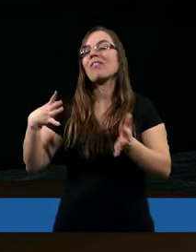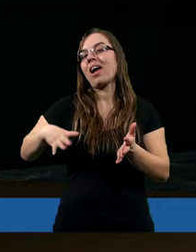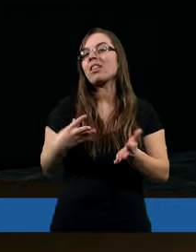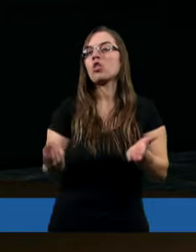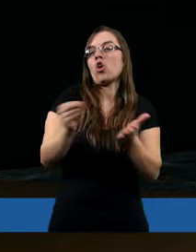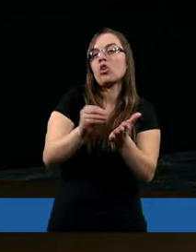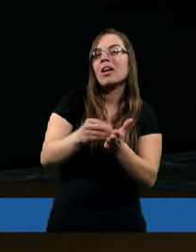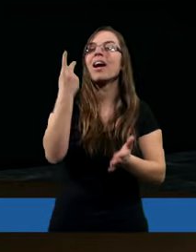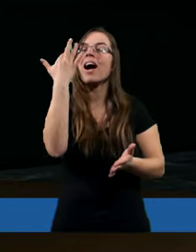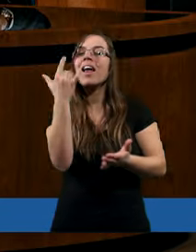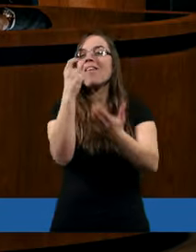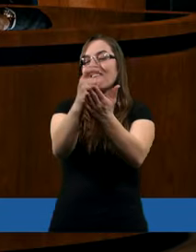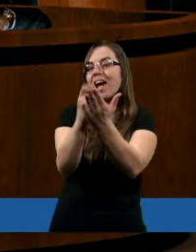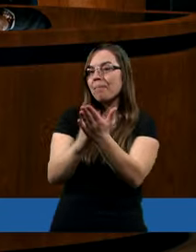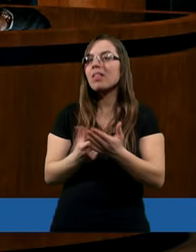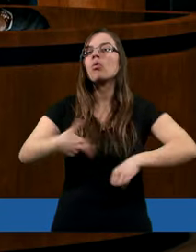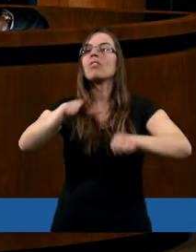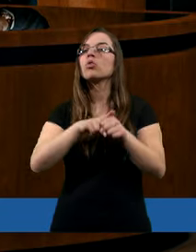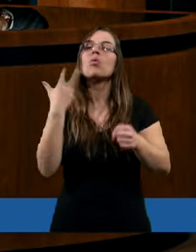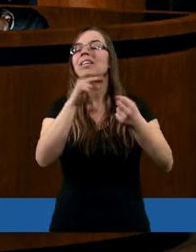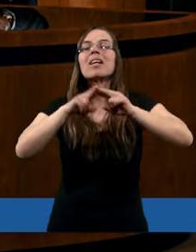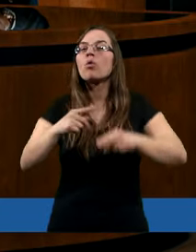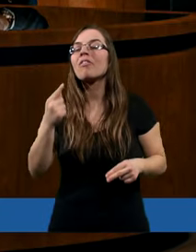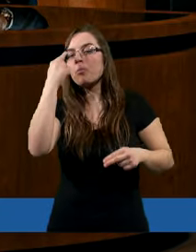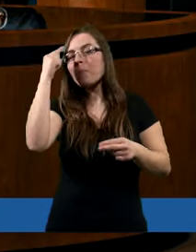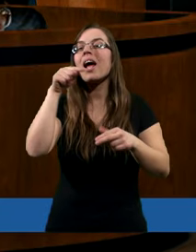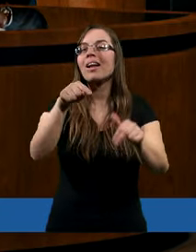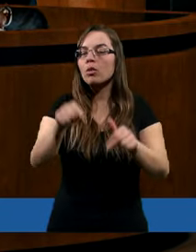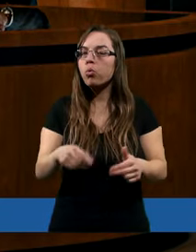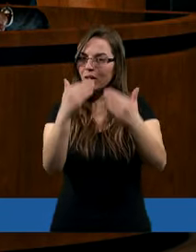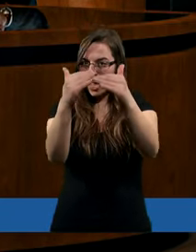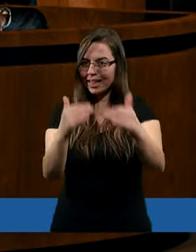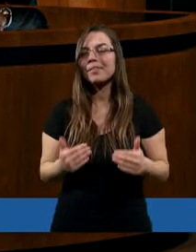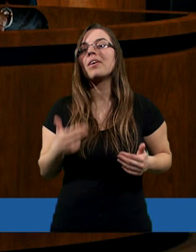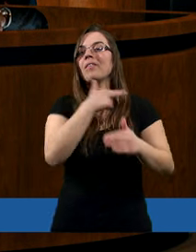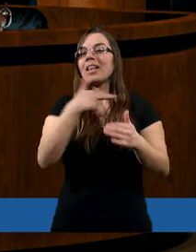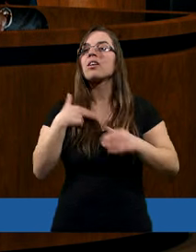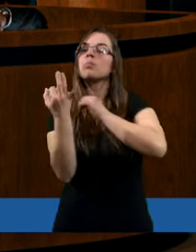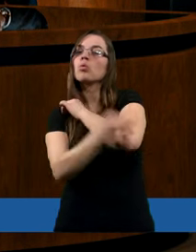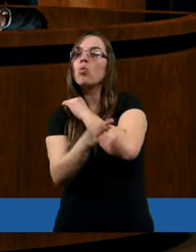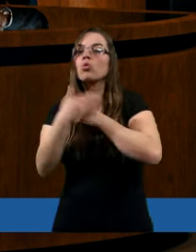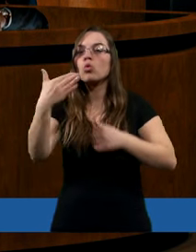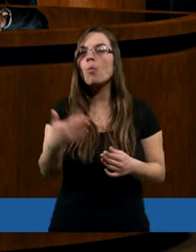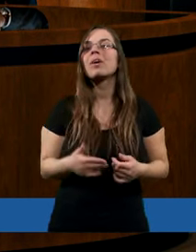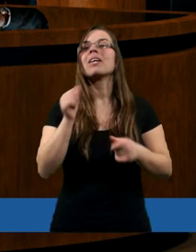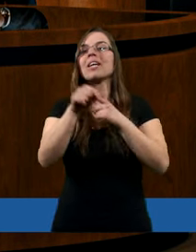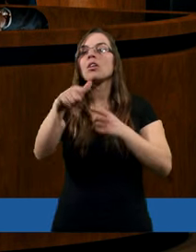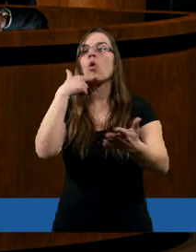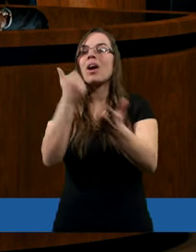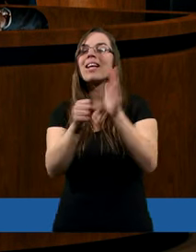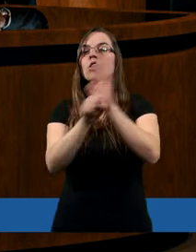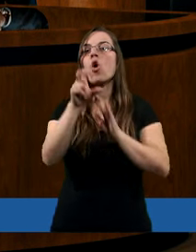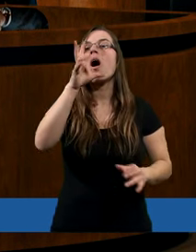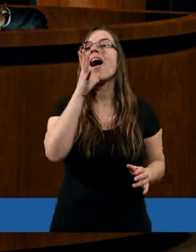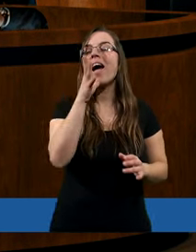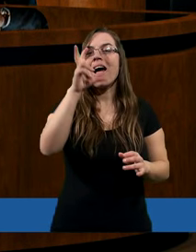właśnie dodać jeszcze kilka fragmentów, które nie zostały wspomniane tutaj w naszym studium. Jest to list do